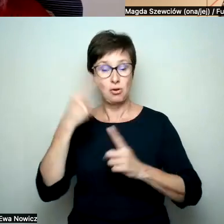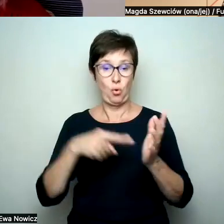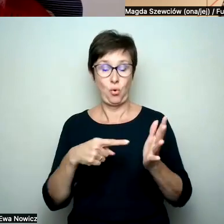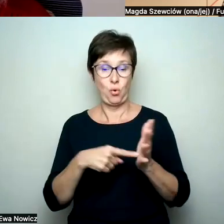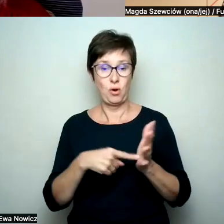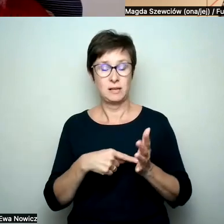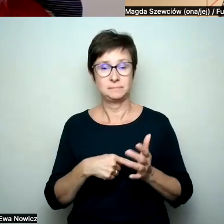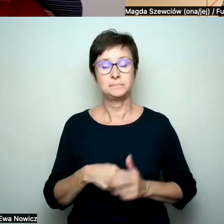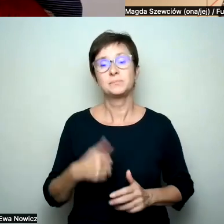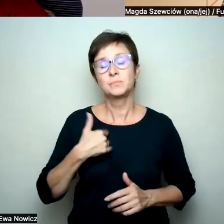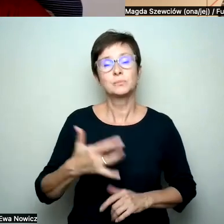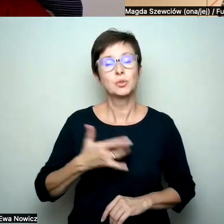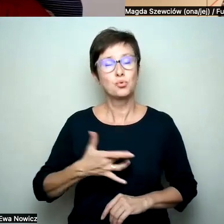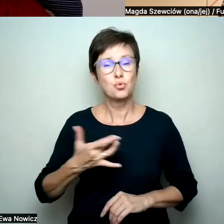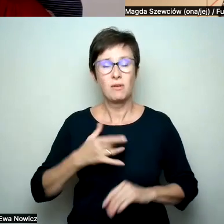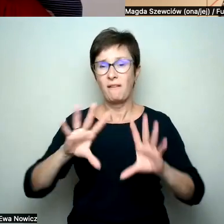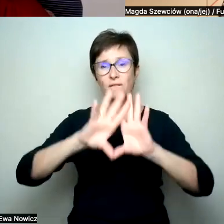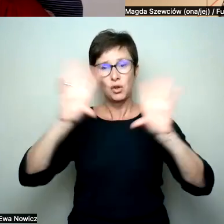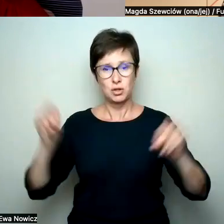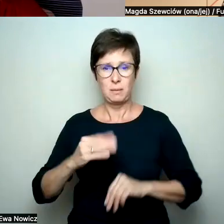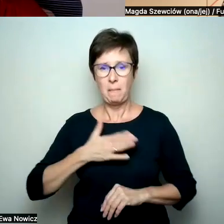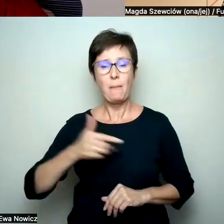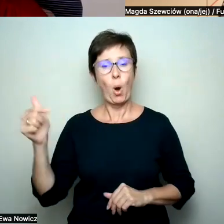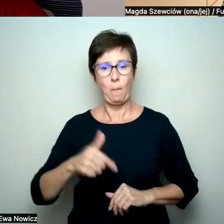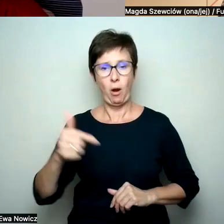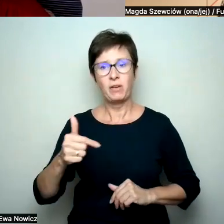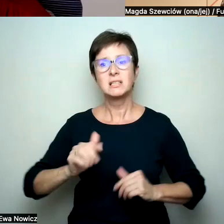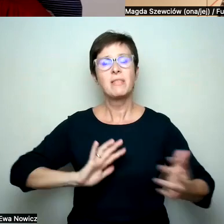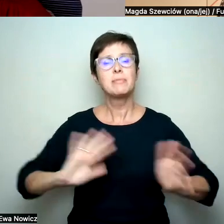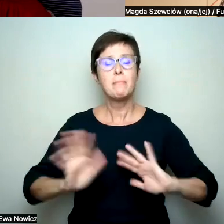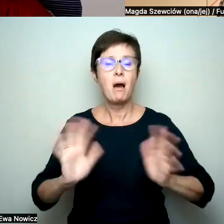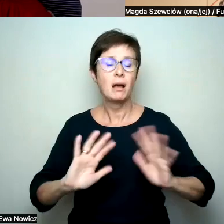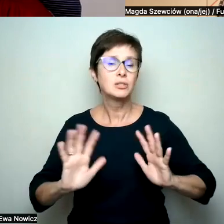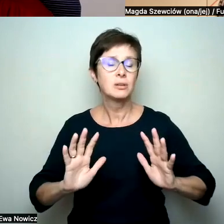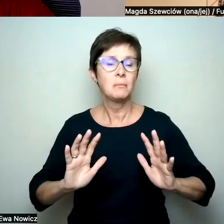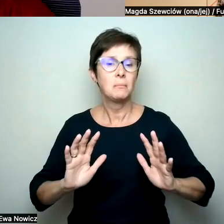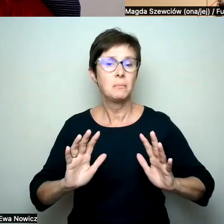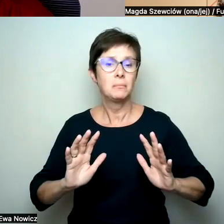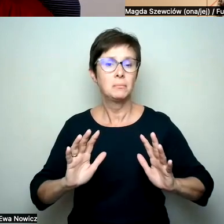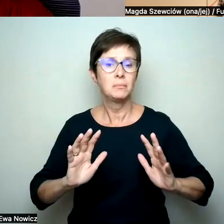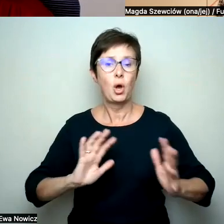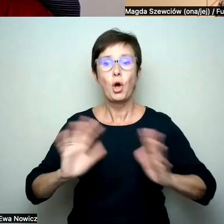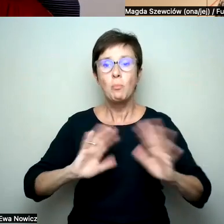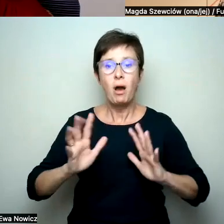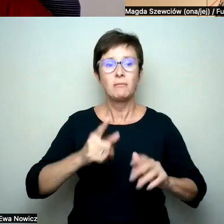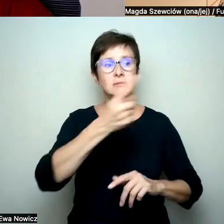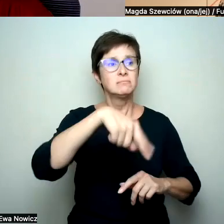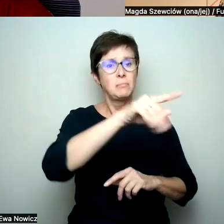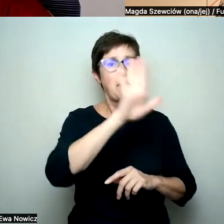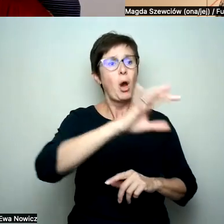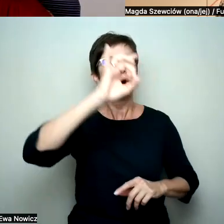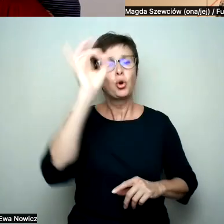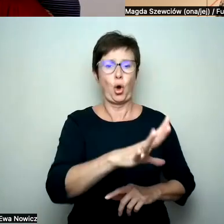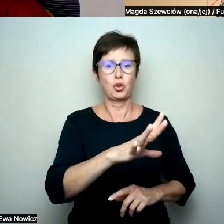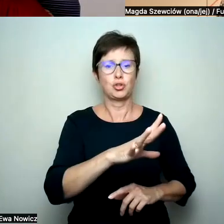wydaje mi się, że naprawdę wszyscy mamy obowiązek zadbać o to, żeby zadbać o tych, którzy mają trochę gorzej w tym